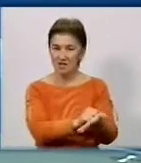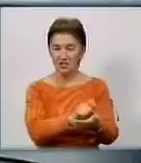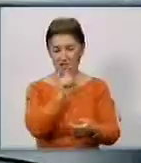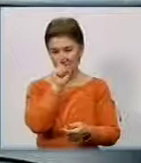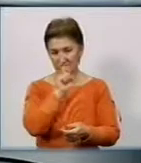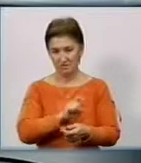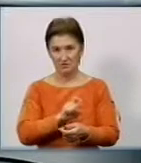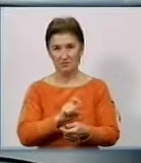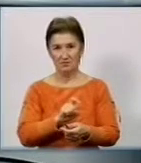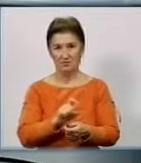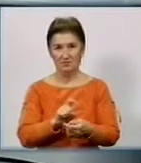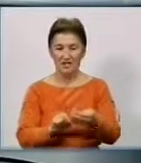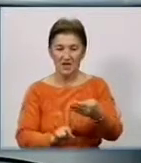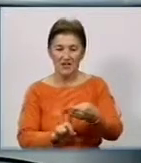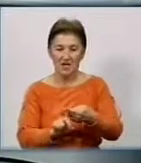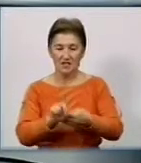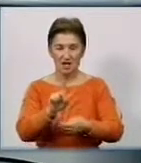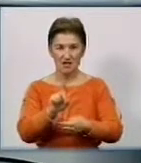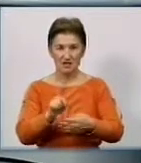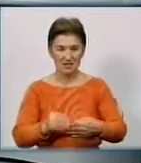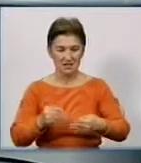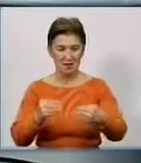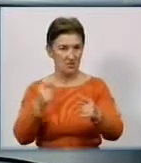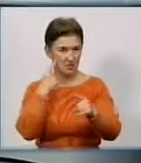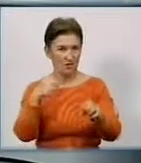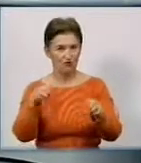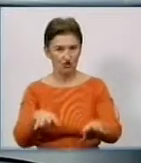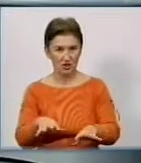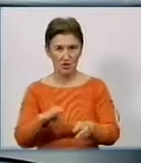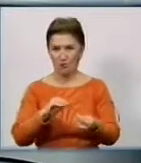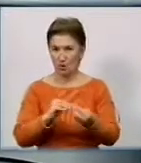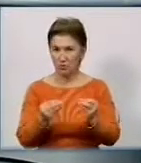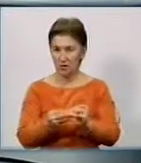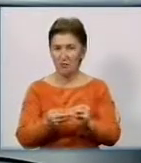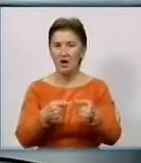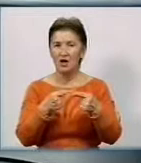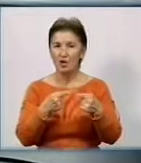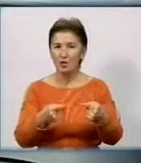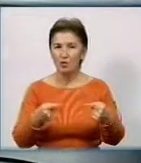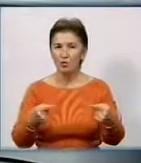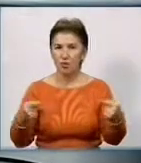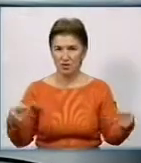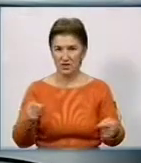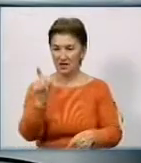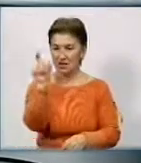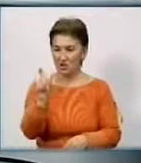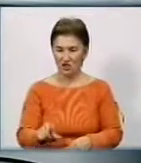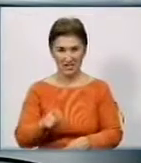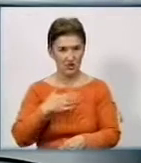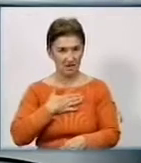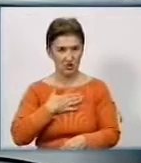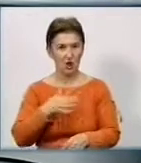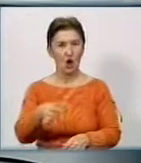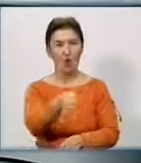тенденции и иметь возможность на ранней стадии решить эту проблему. Поэтому любой житель нашей области